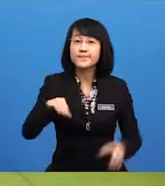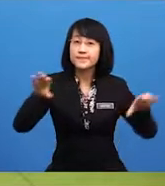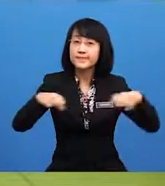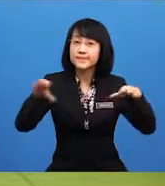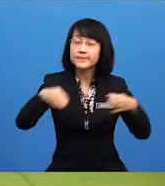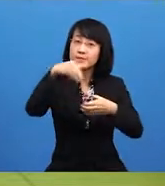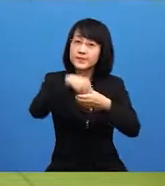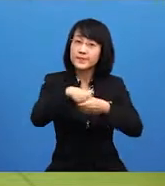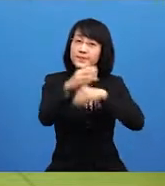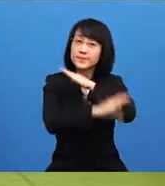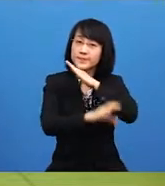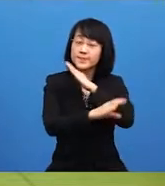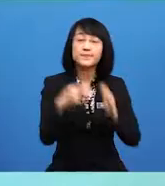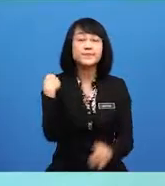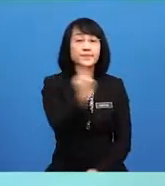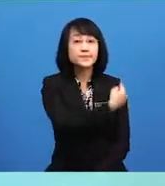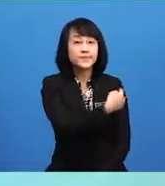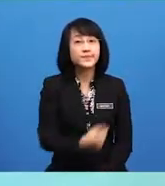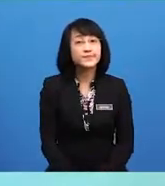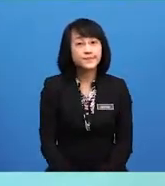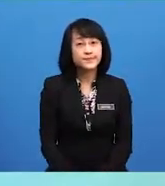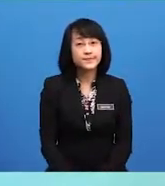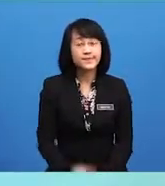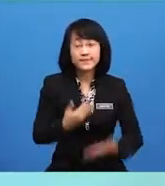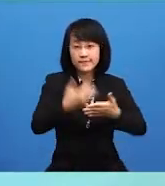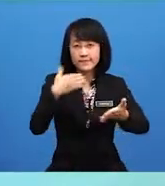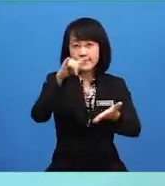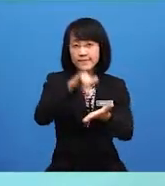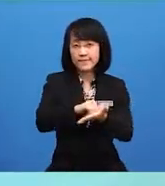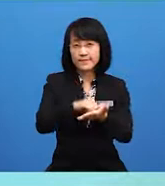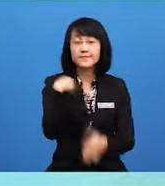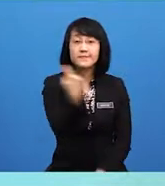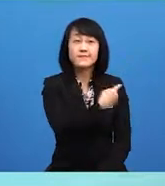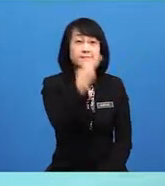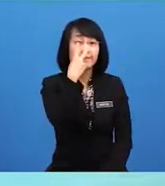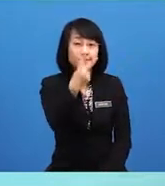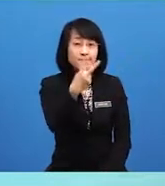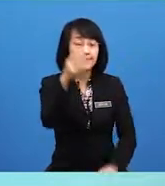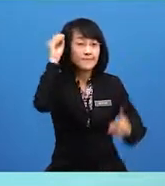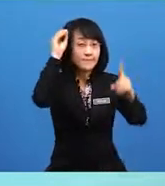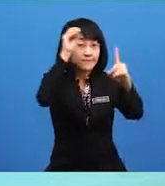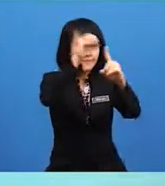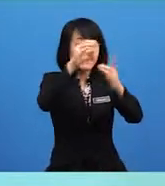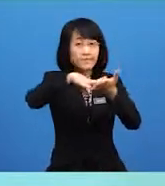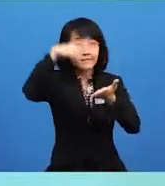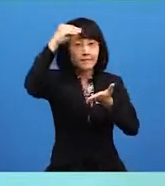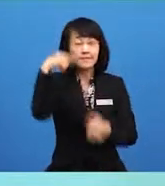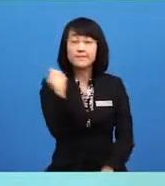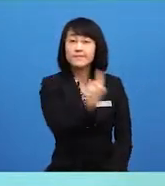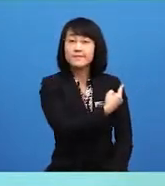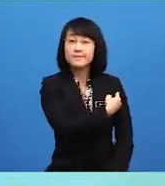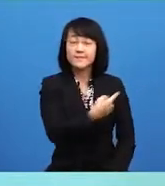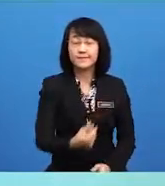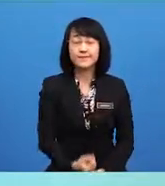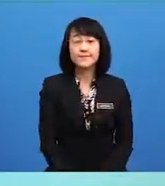negara kita. Sebelum itu, kita lihat dulu objektif pembelajaran kita pada hari ini.